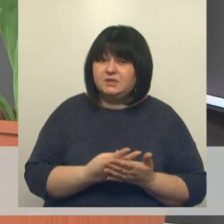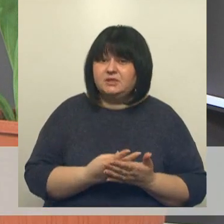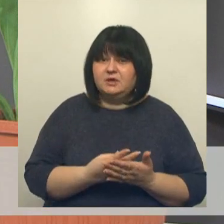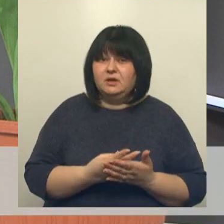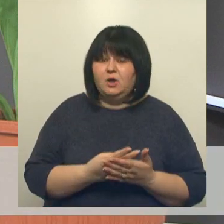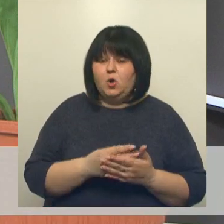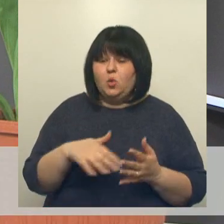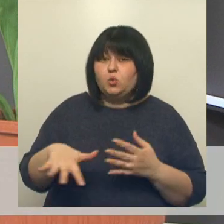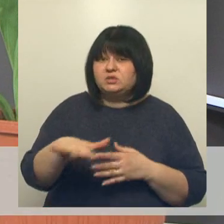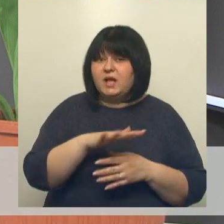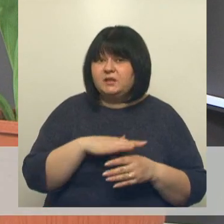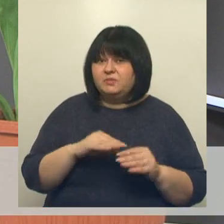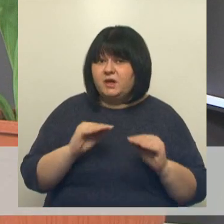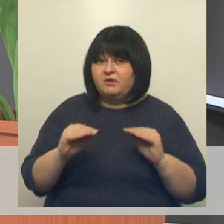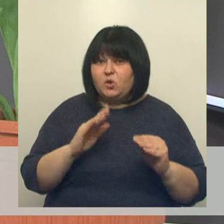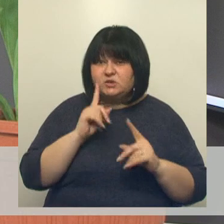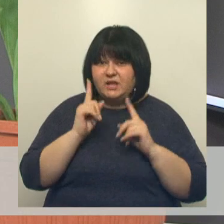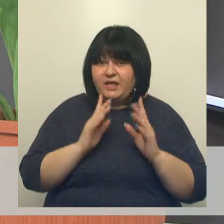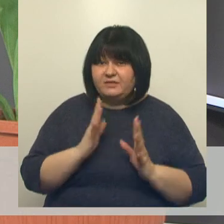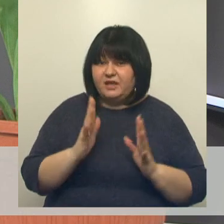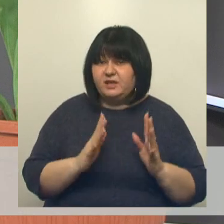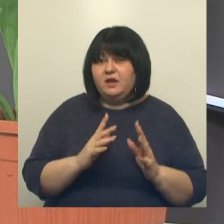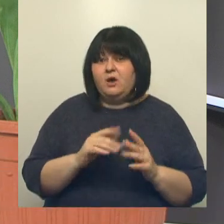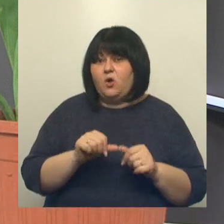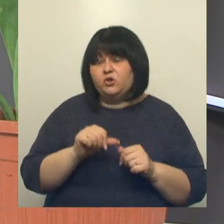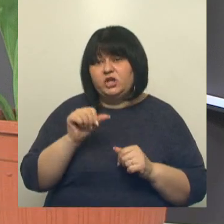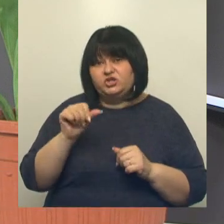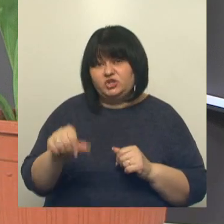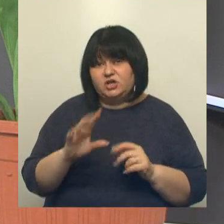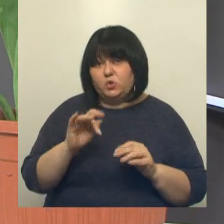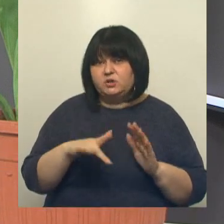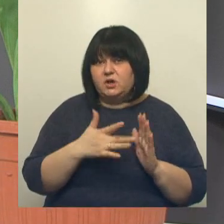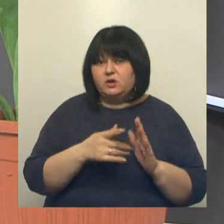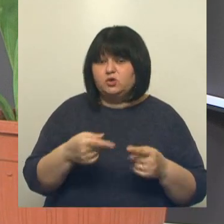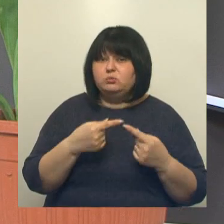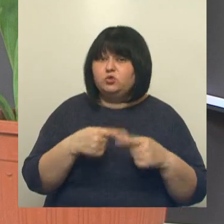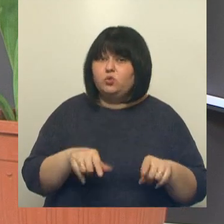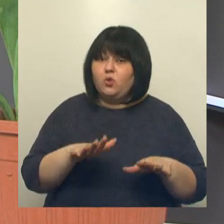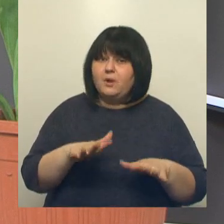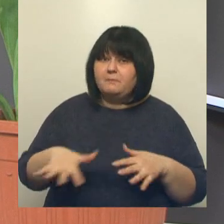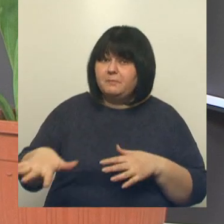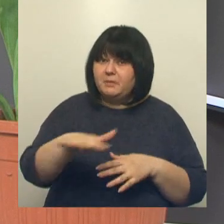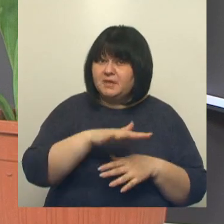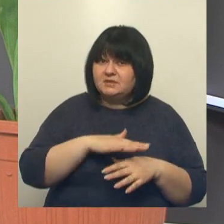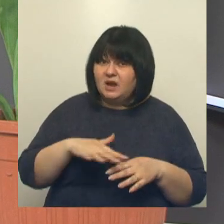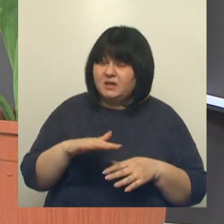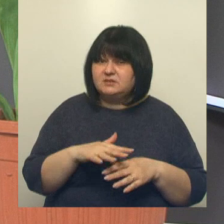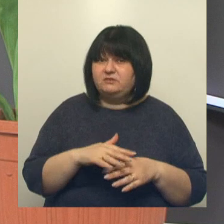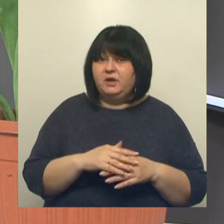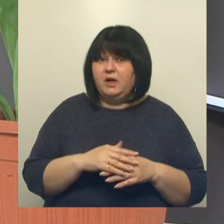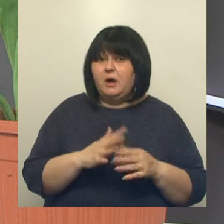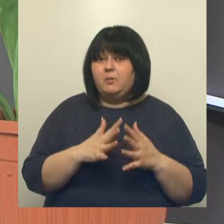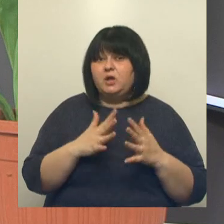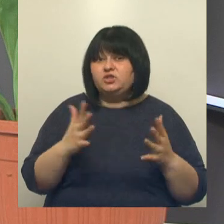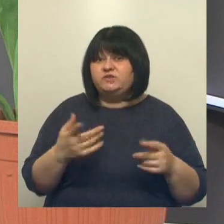Усадебное озеленение, оно очень сильно отличается от городского. Потому что там другое пространство. В